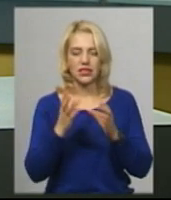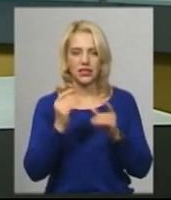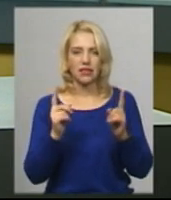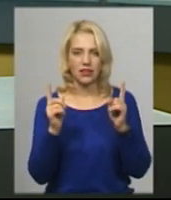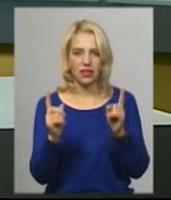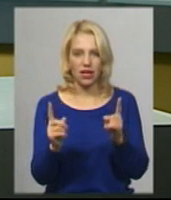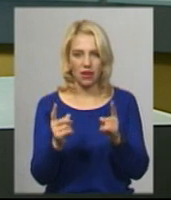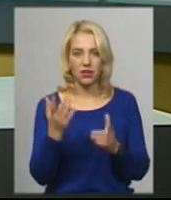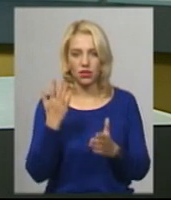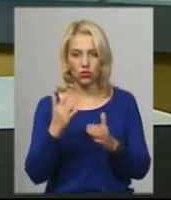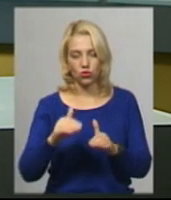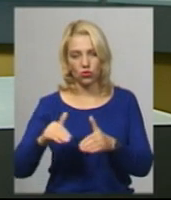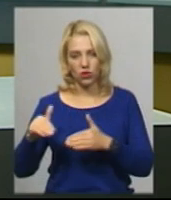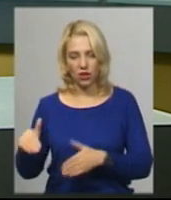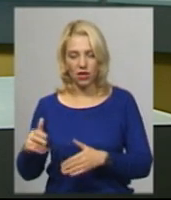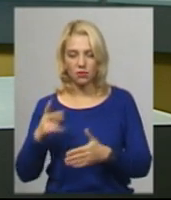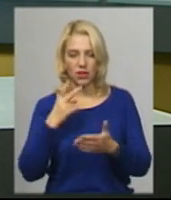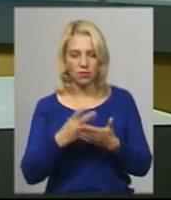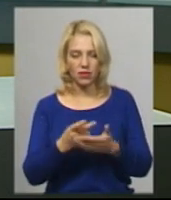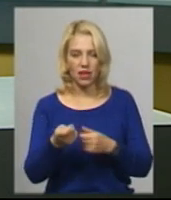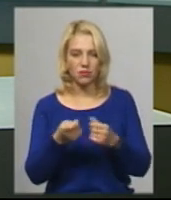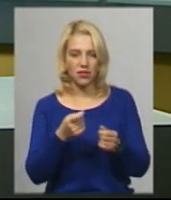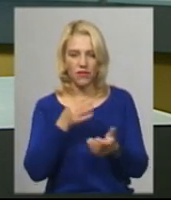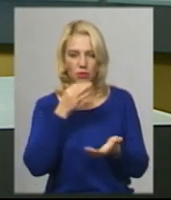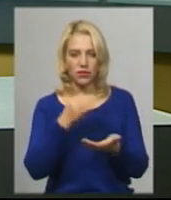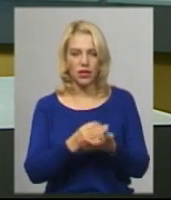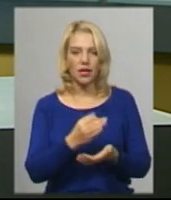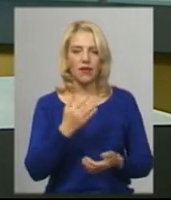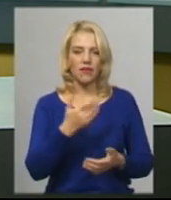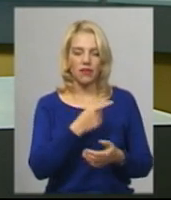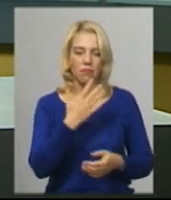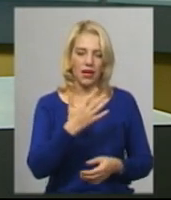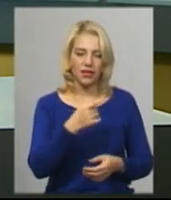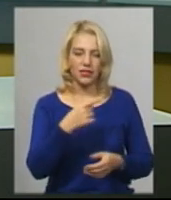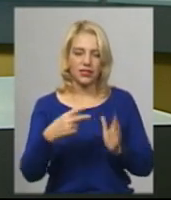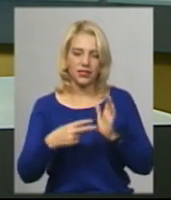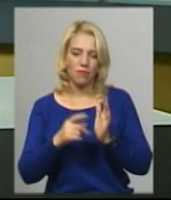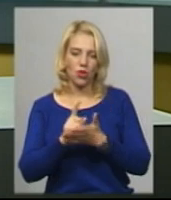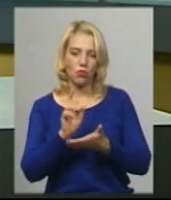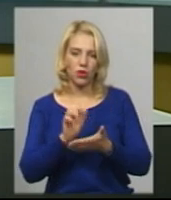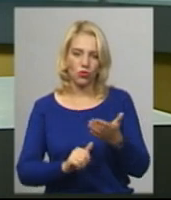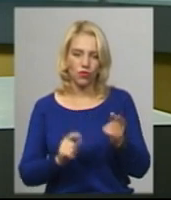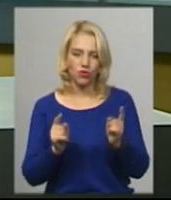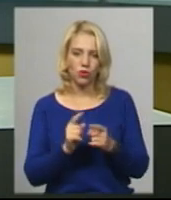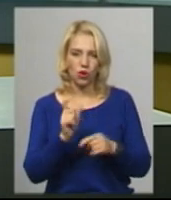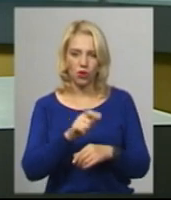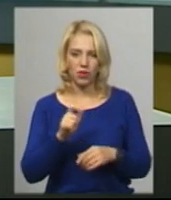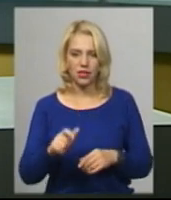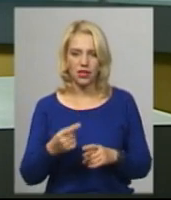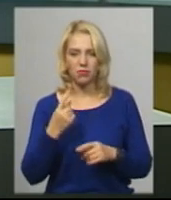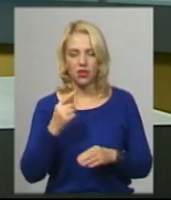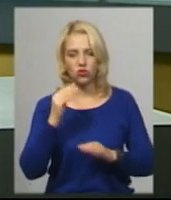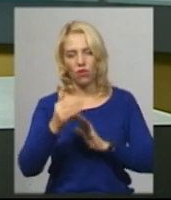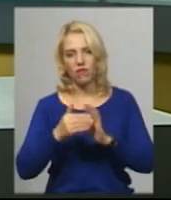передбачена адміністративна відповідальність – від 5 до 7 неоподаткованих мінімумів громадян при першому виклику та кримінальна при